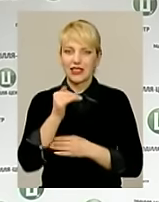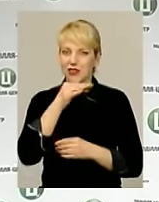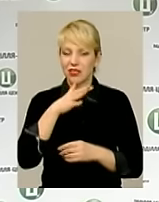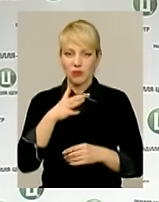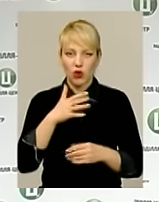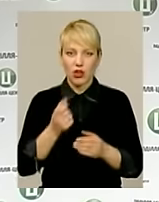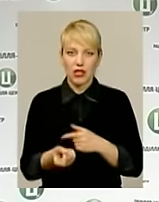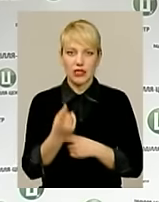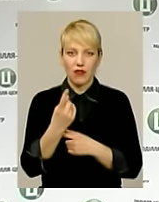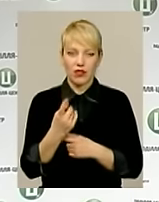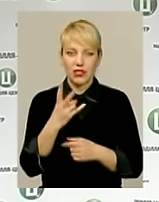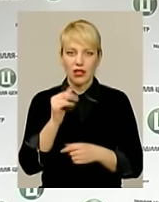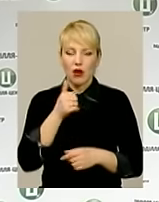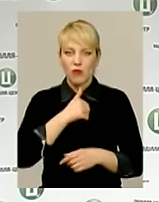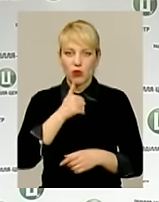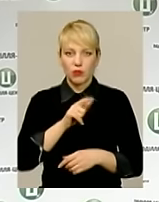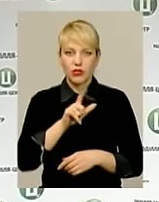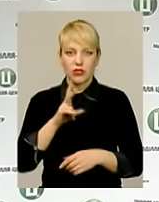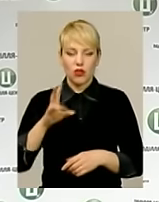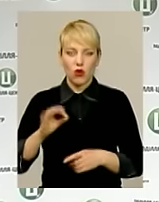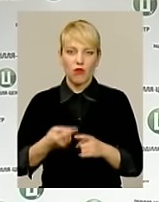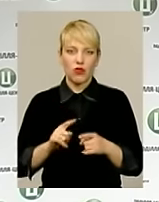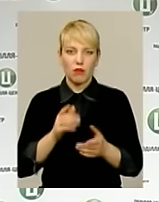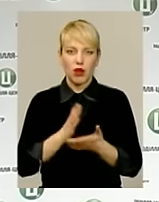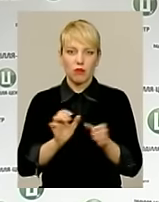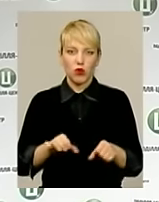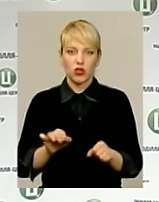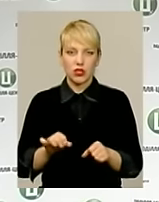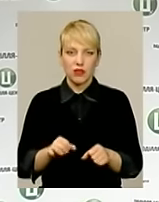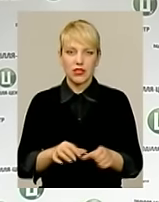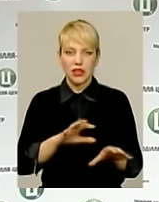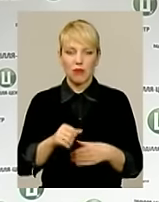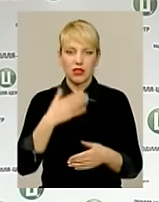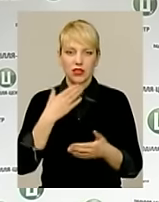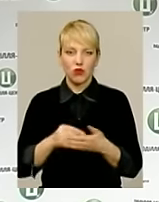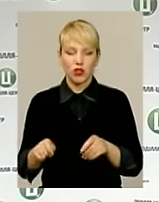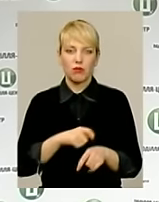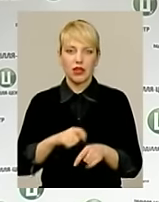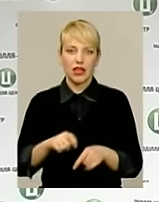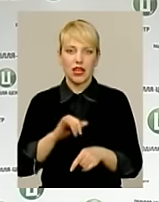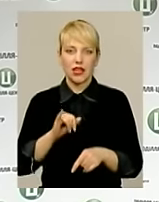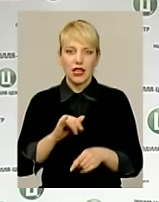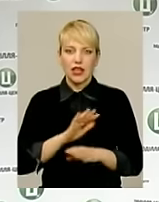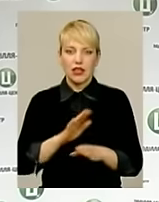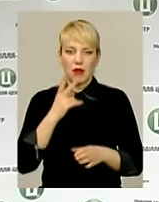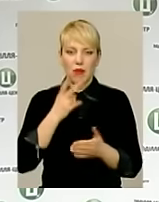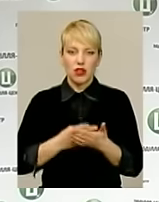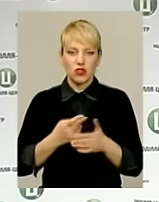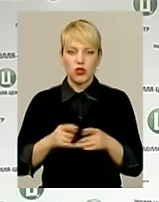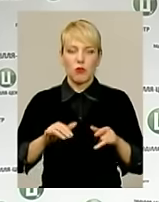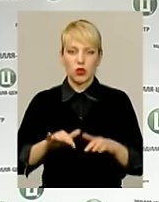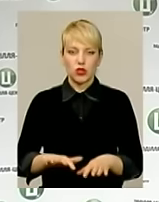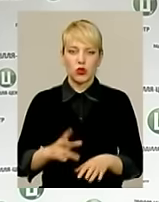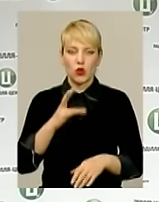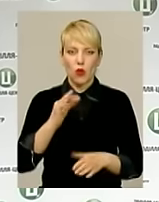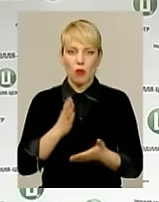з'явитися на пробне зоні щонезалежне оцінювання, вона має можливість забрати свої матеріали і таким чином, вже не бачивши процедуру,